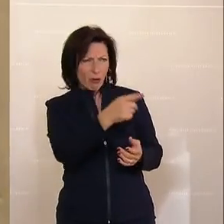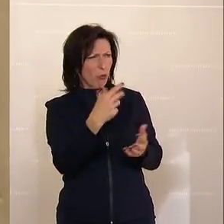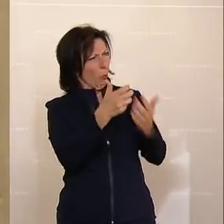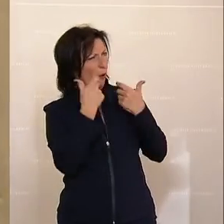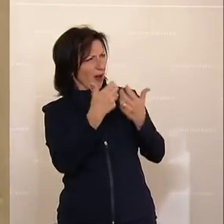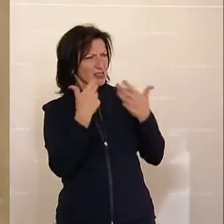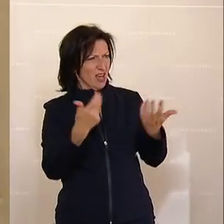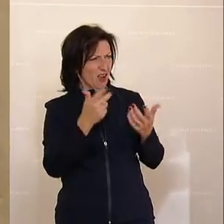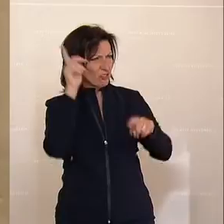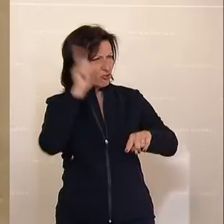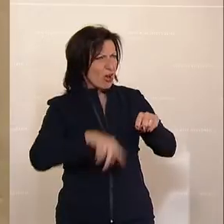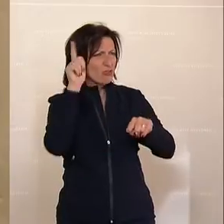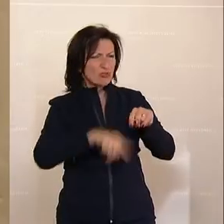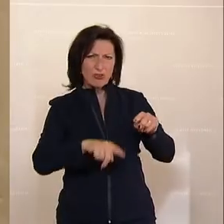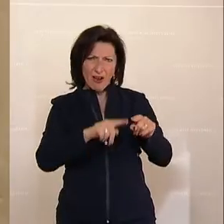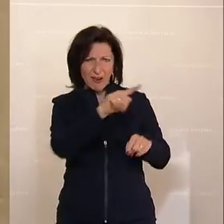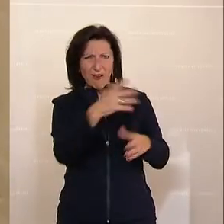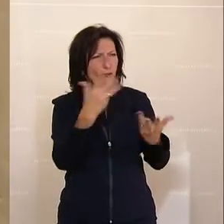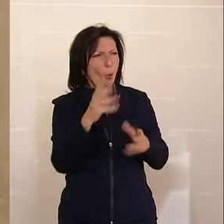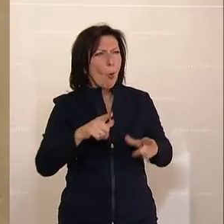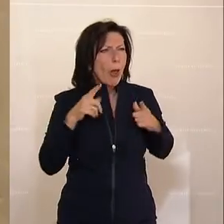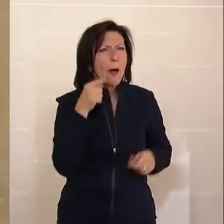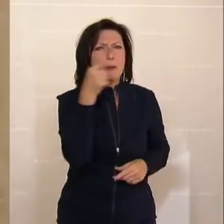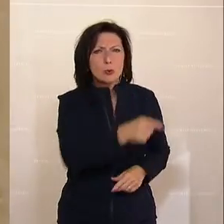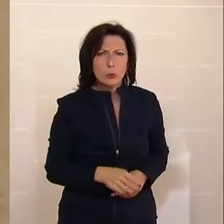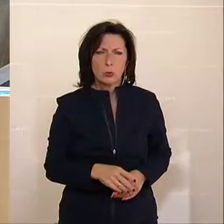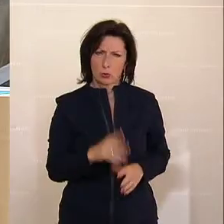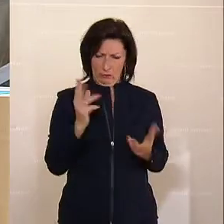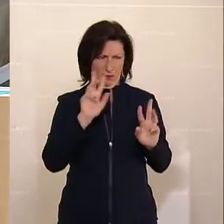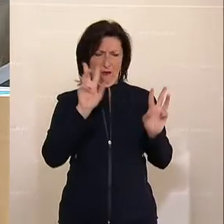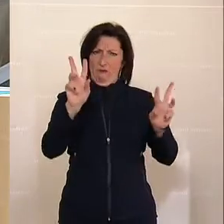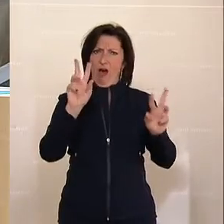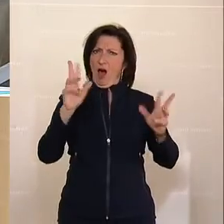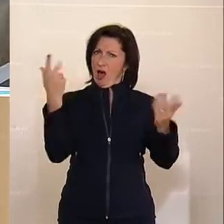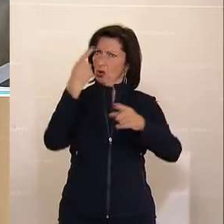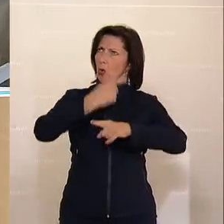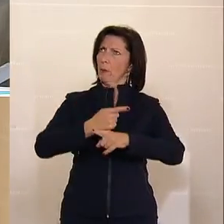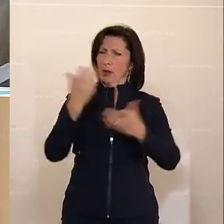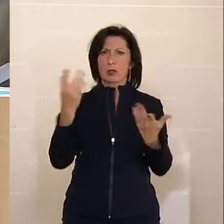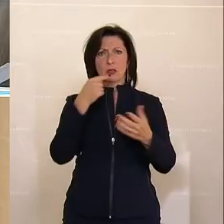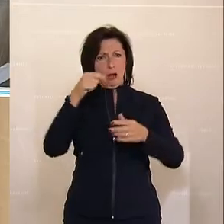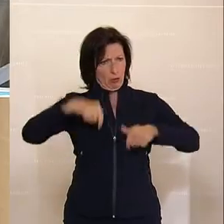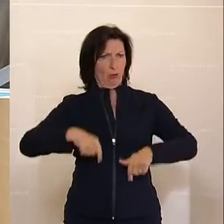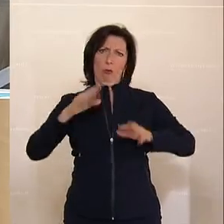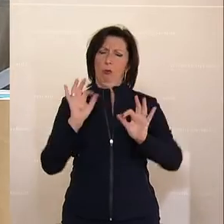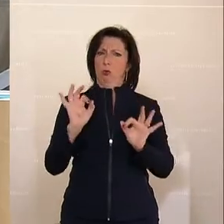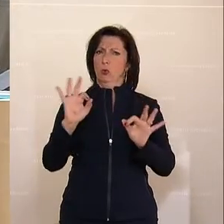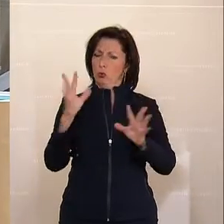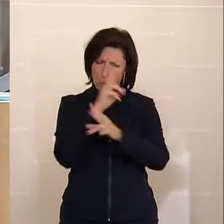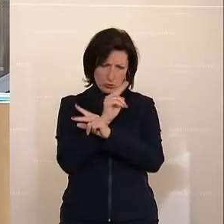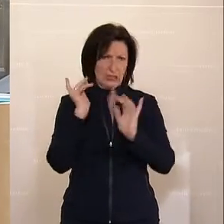schlecht ist, dann müsste es uns ja ganz anders gehen. Weil objektiv gesehen geht es uns in Wirklichkeit gut und Österreich ist erfolgreich.